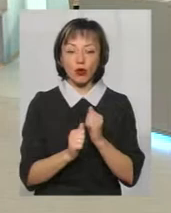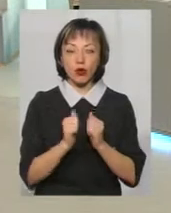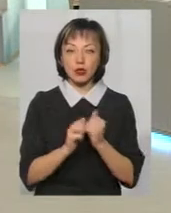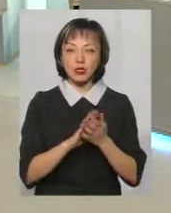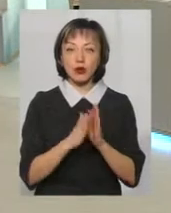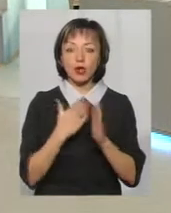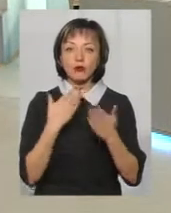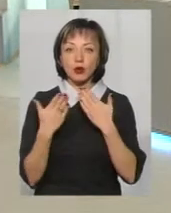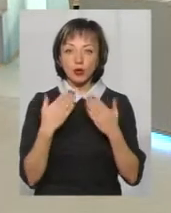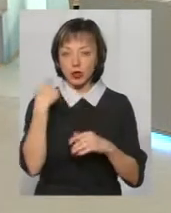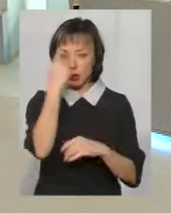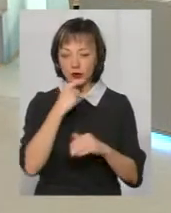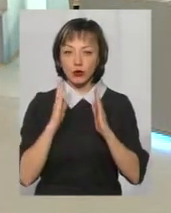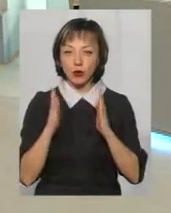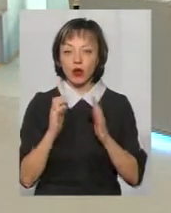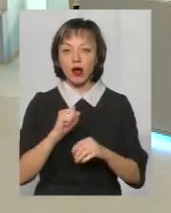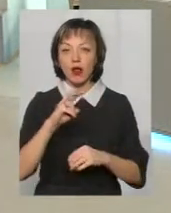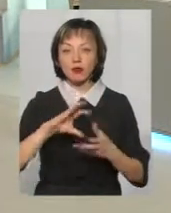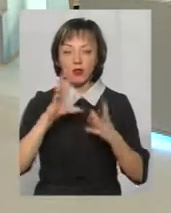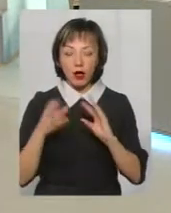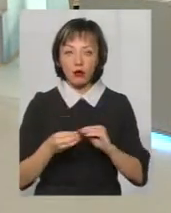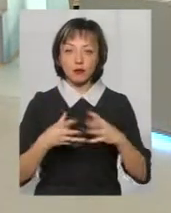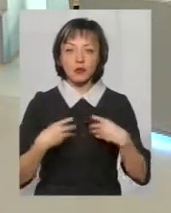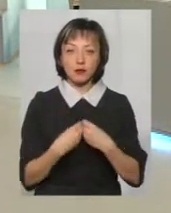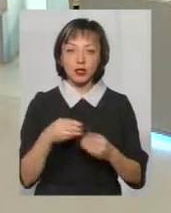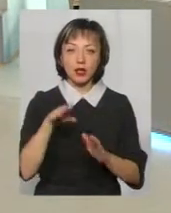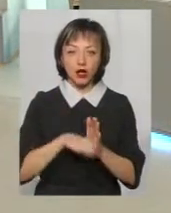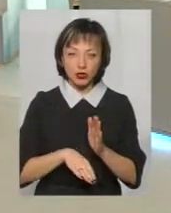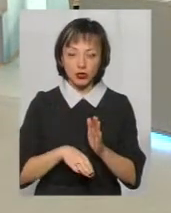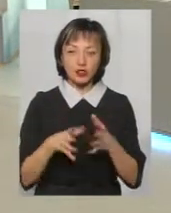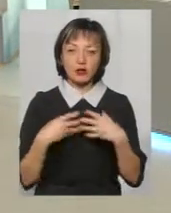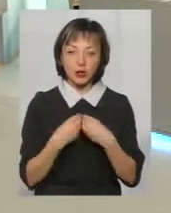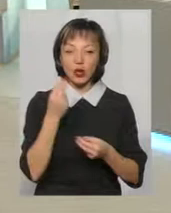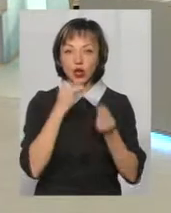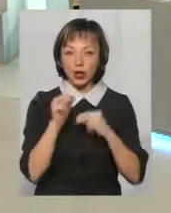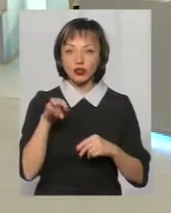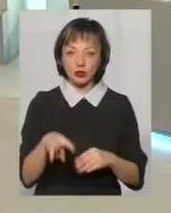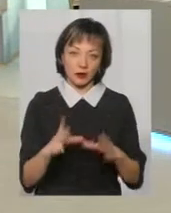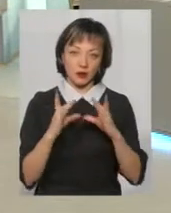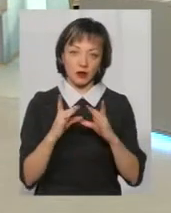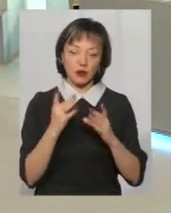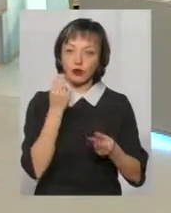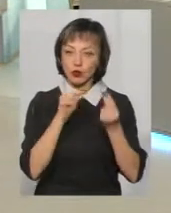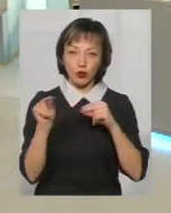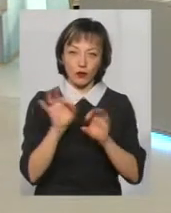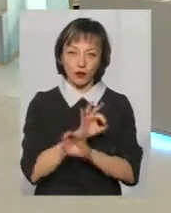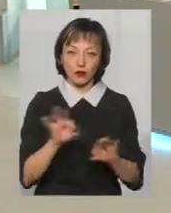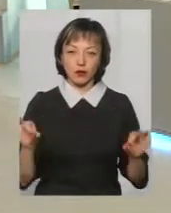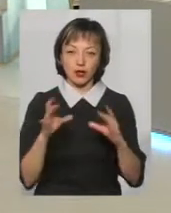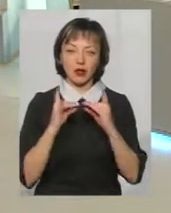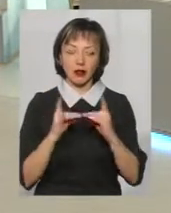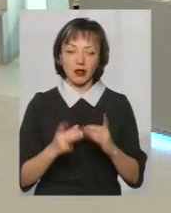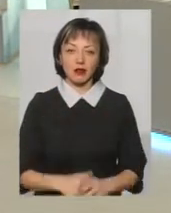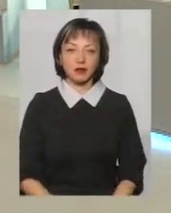ситуації підходити індивідуально. Але загалом в найгіршій сім'ї краще, ніж в